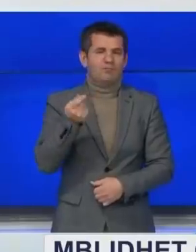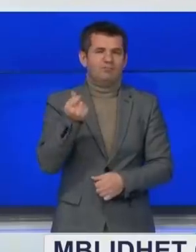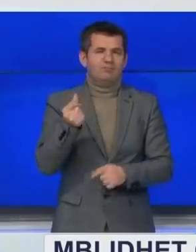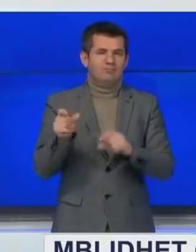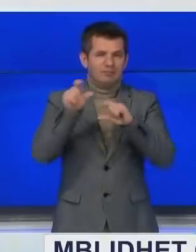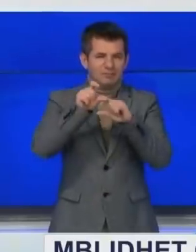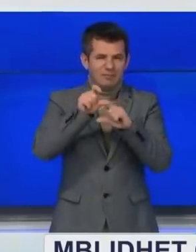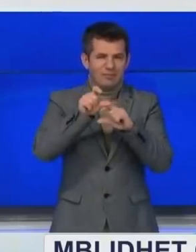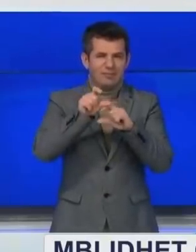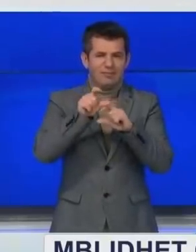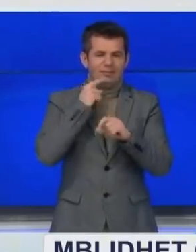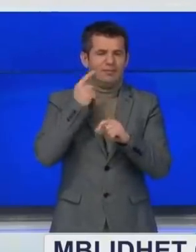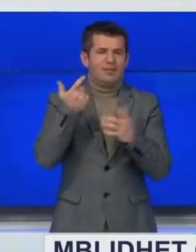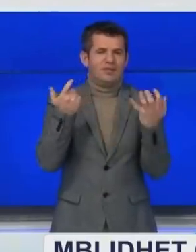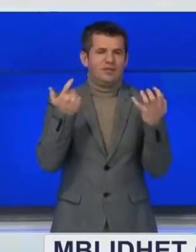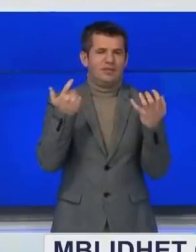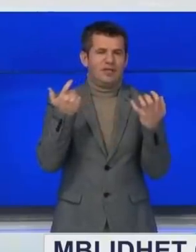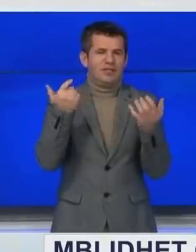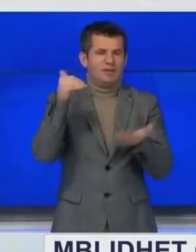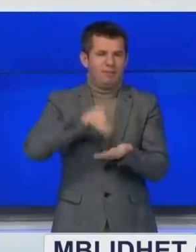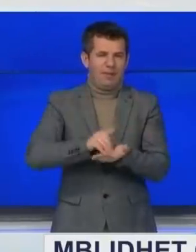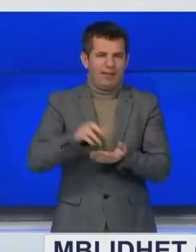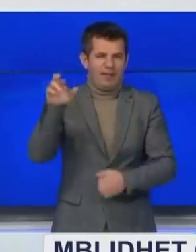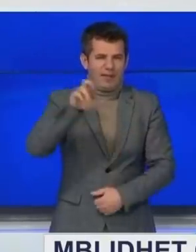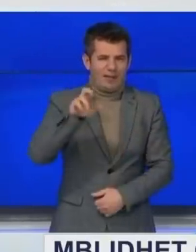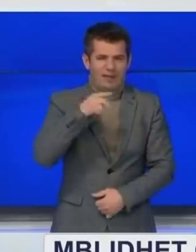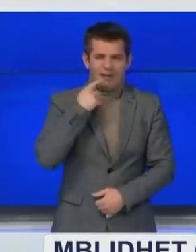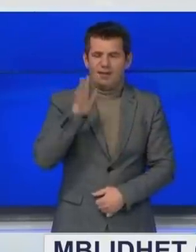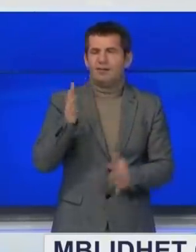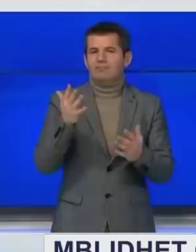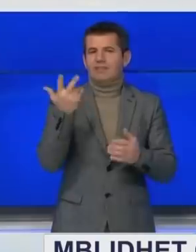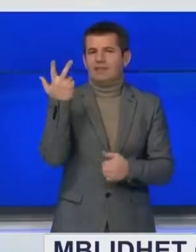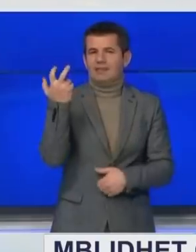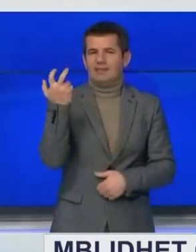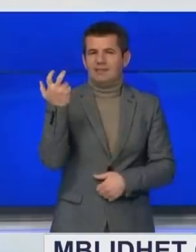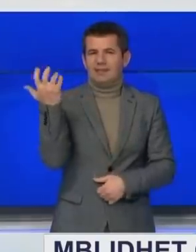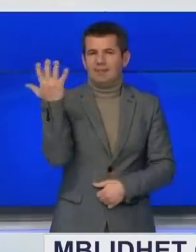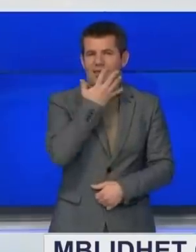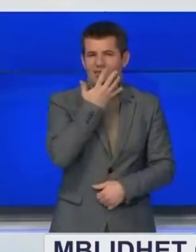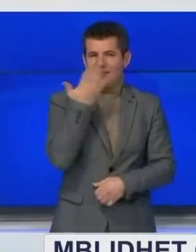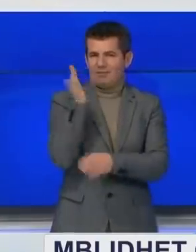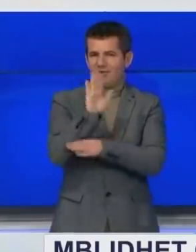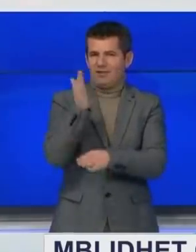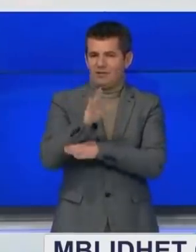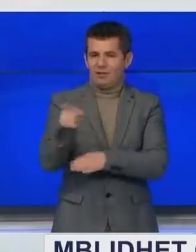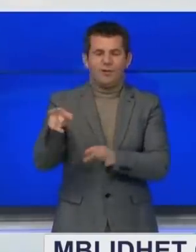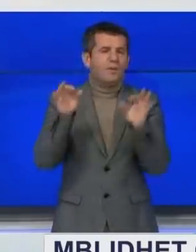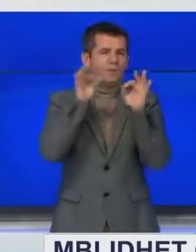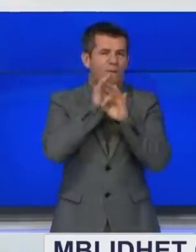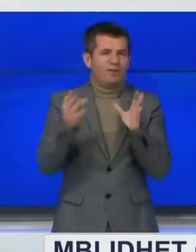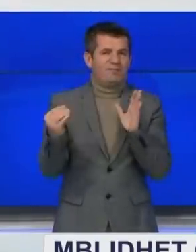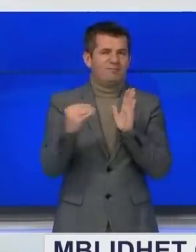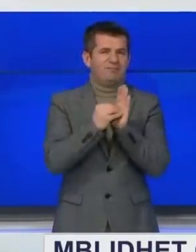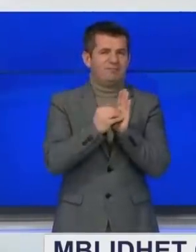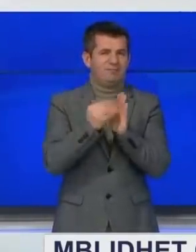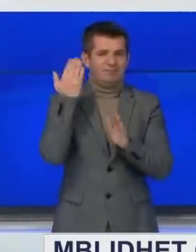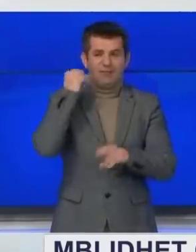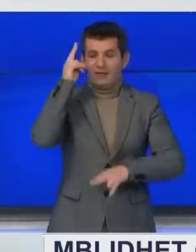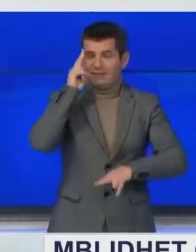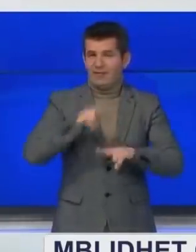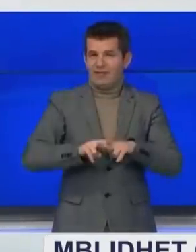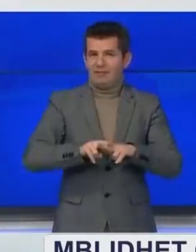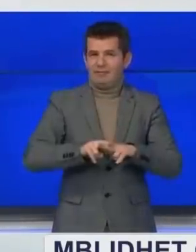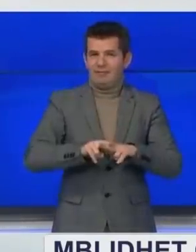financiare shtes në shumë për 700.000 euro, është fjala për 350 zyrtarë, të cilat nuk anë qenë të trajtuar me vendimin